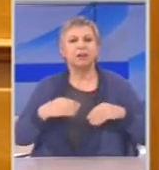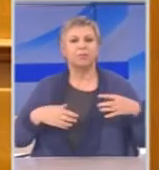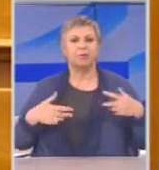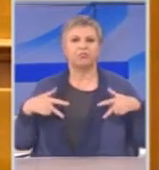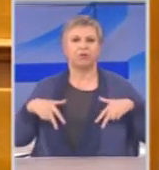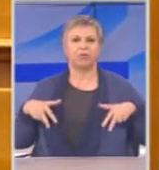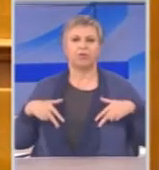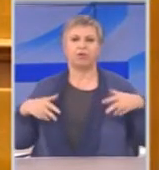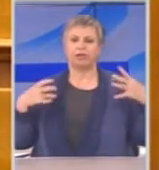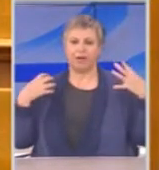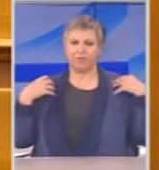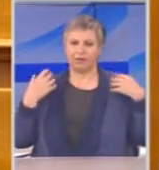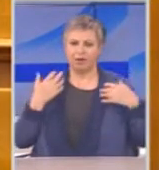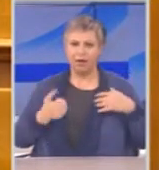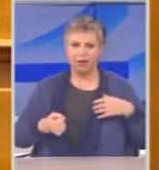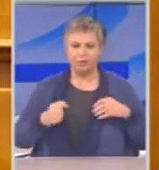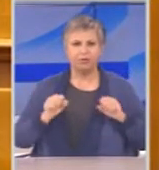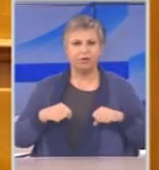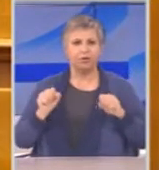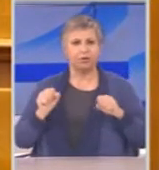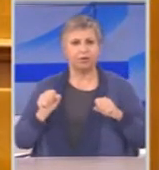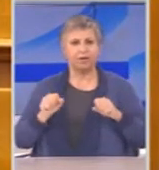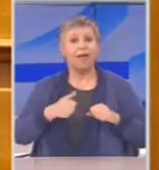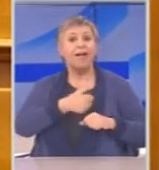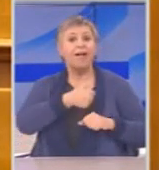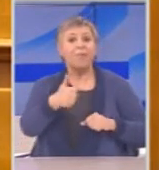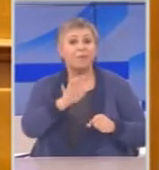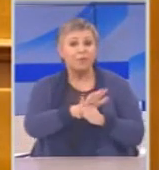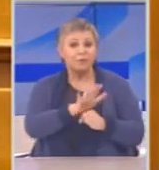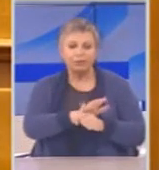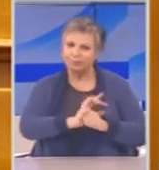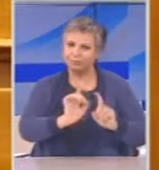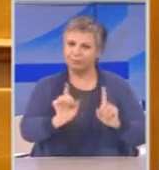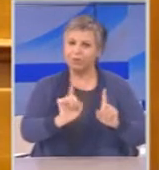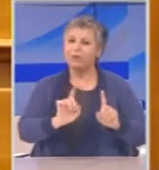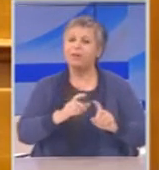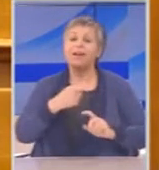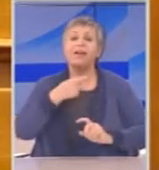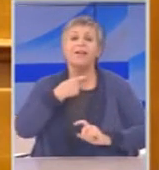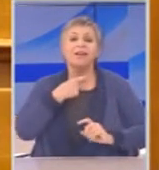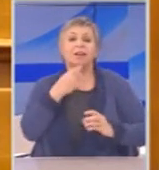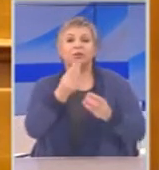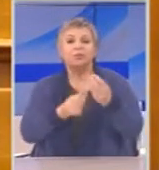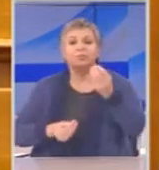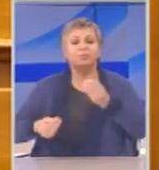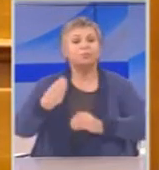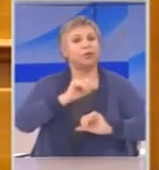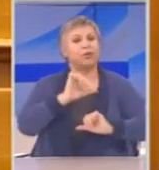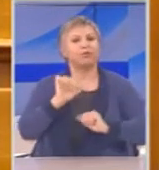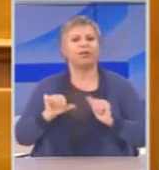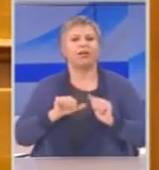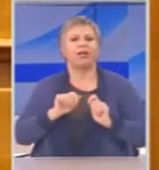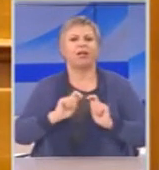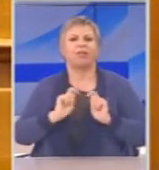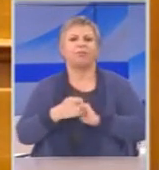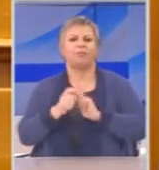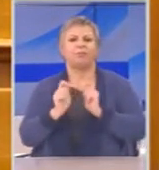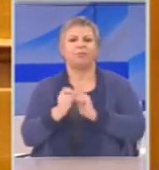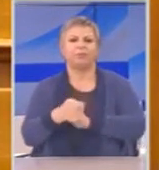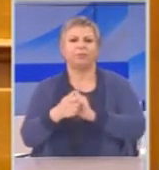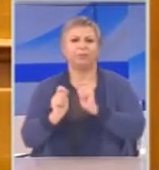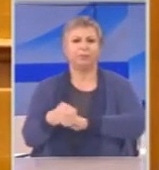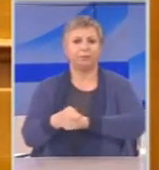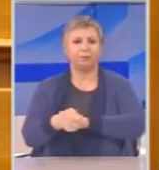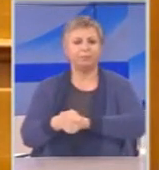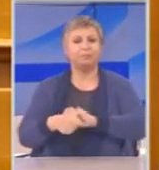αλλά χρειάζονται και άλλες πολλές αλλαγές ώστε όλη αυτή η διαδικασία να είναι διαφανής,